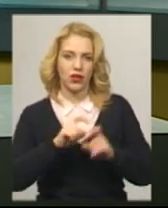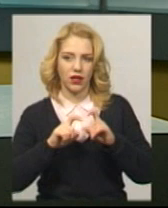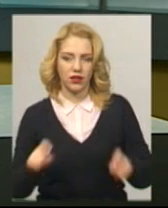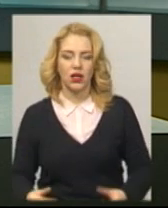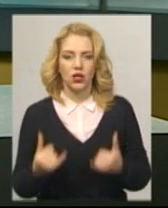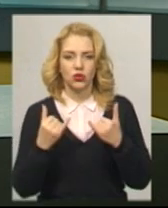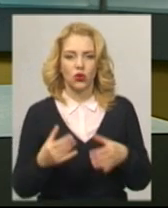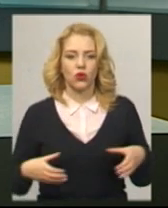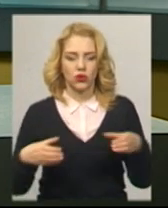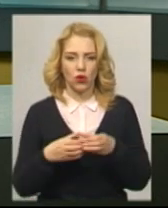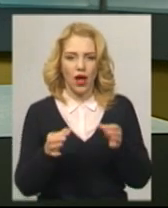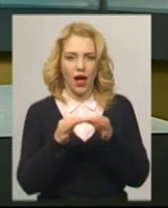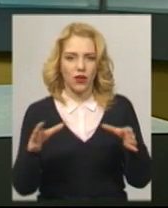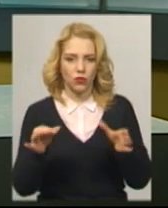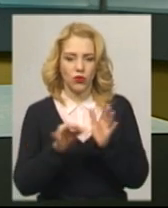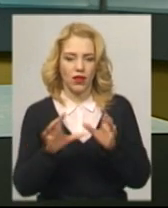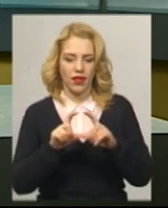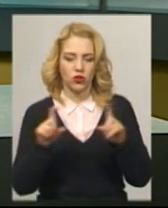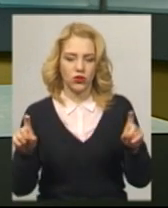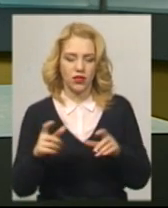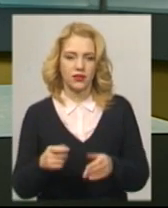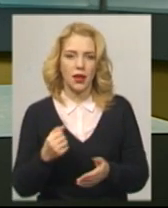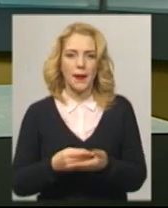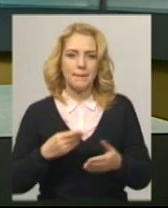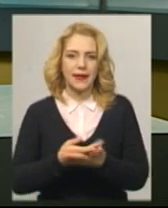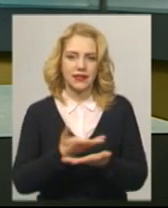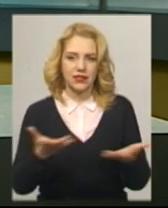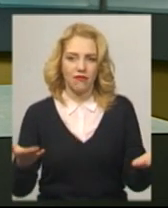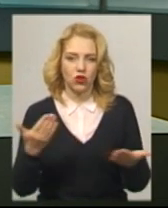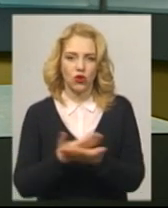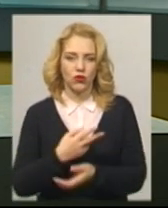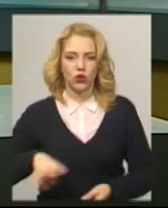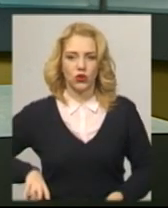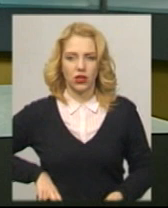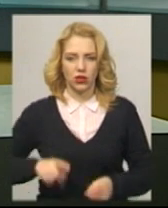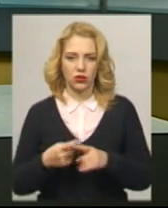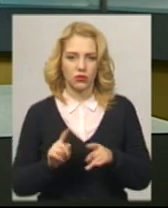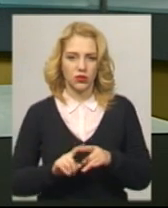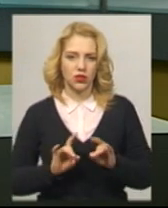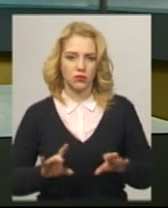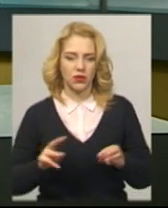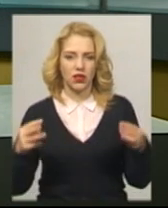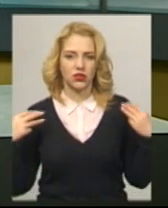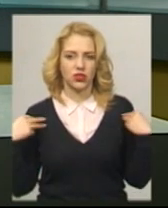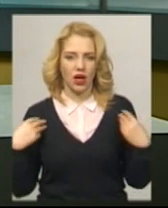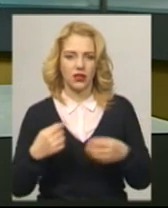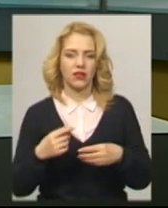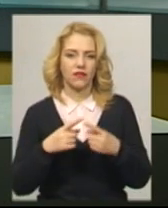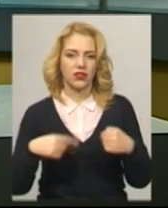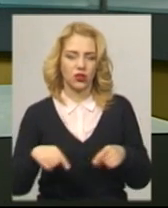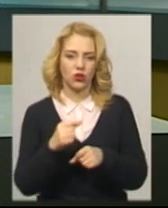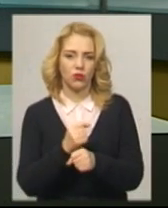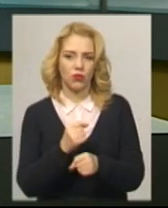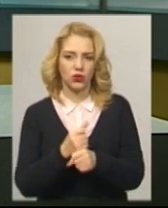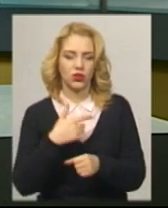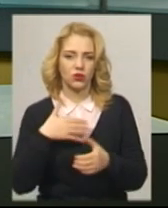електростанції представили нового генерального директора Андрія Козюру. Про це Суспільному розповідає начальниця відділу роботи з громадськістю та